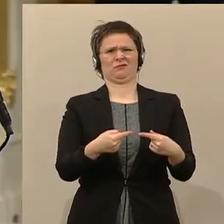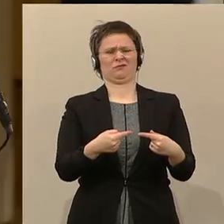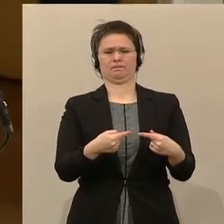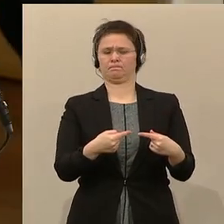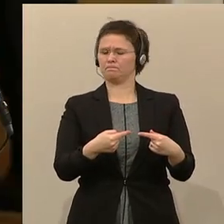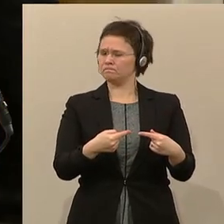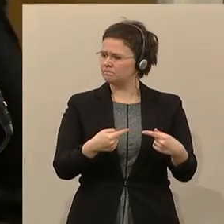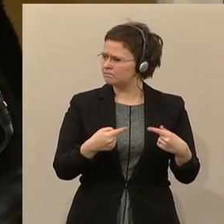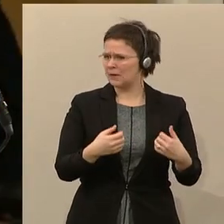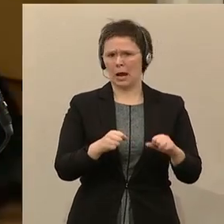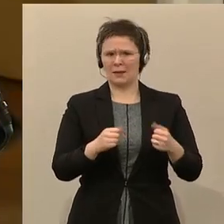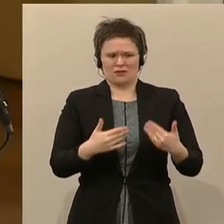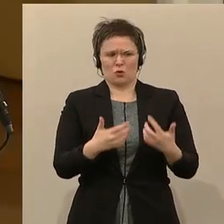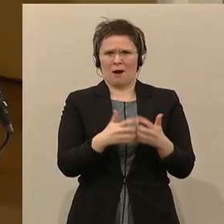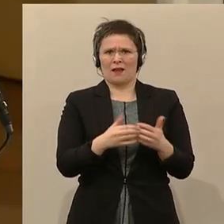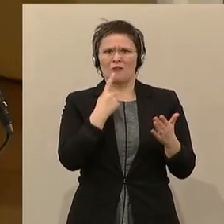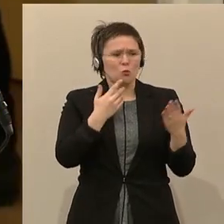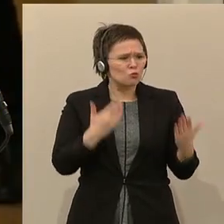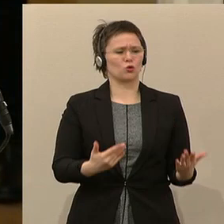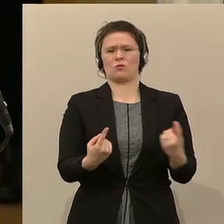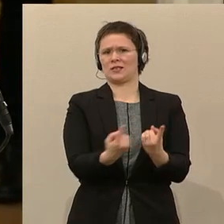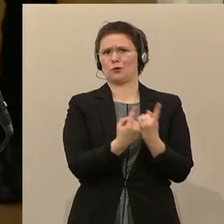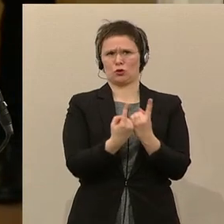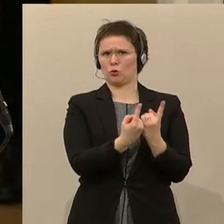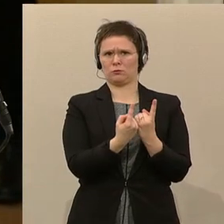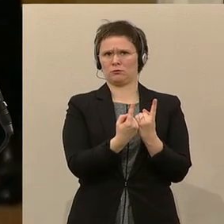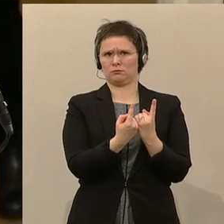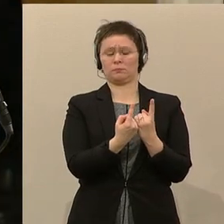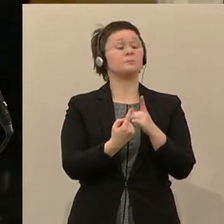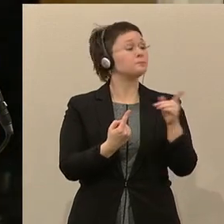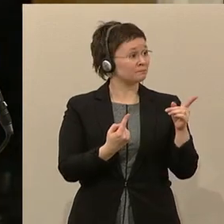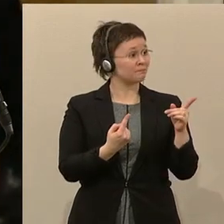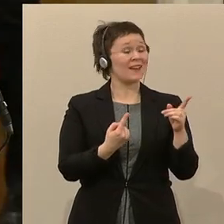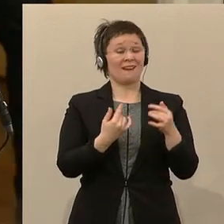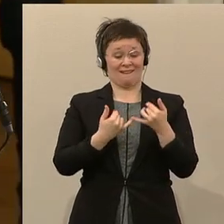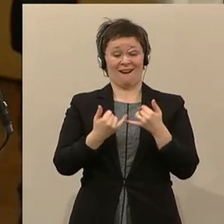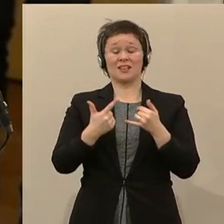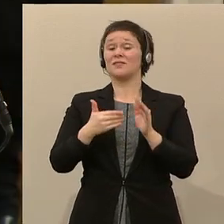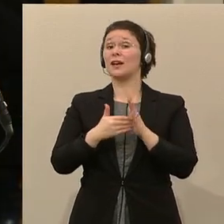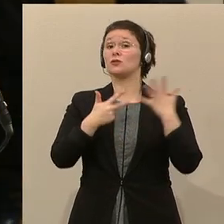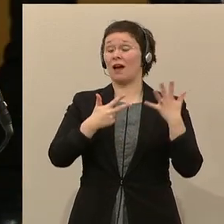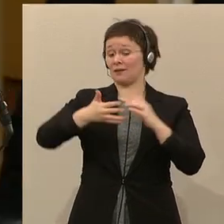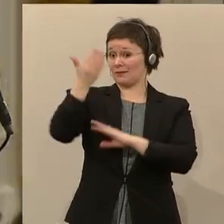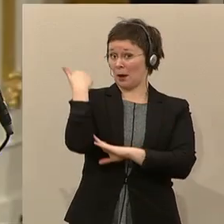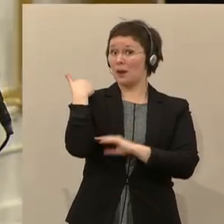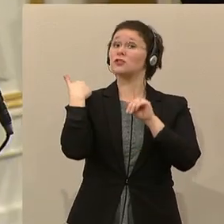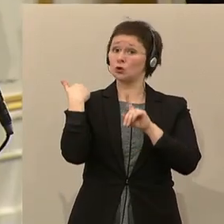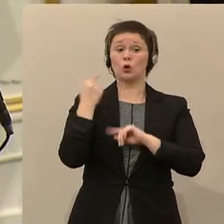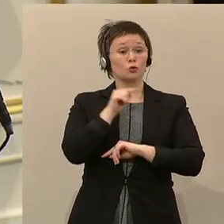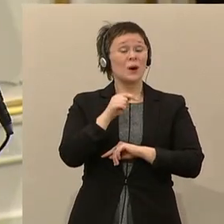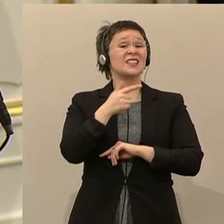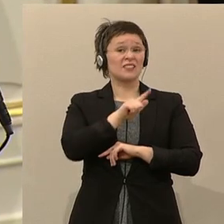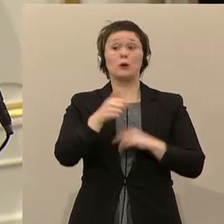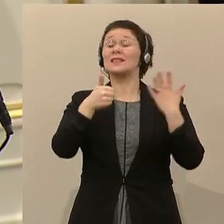Im Vergleich dazu, das Jahr 2008, damals gab es nur rund 260.000 Arbeitssuchende.